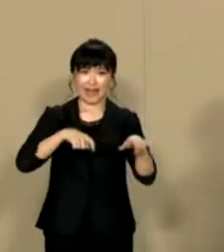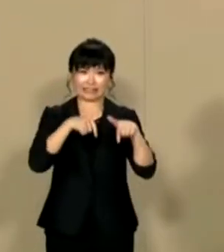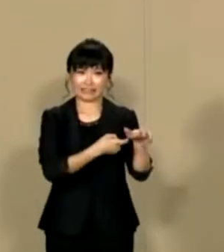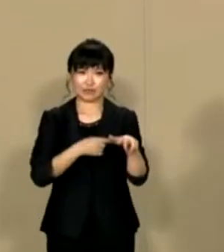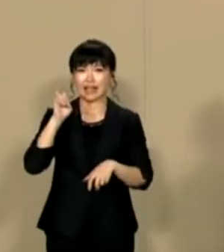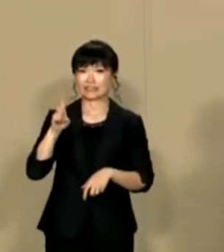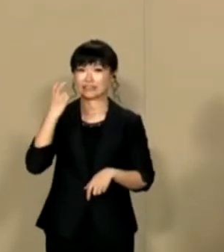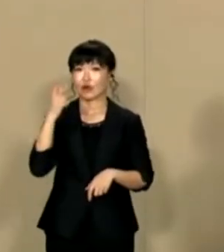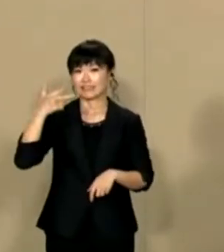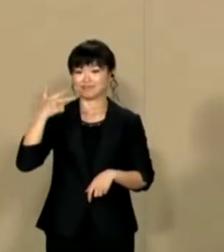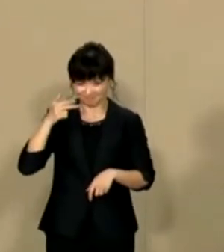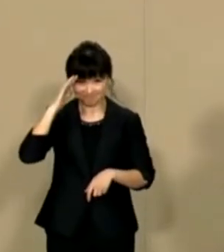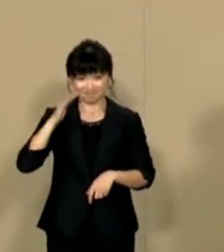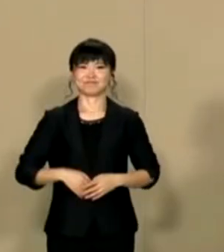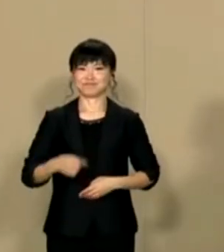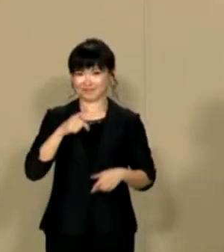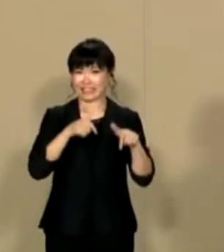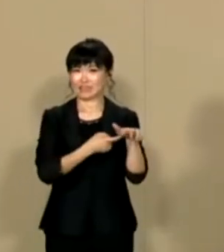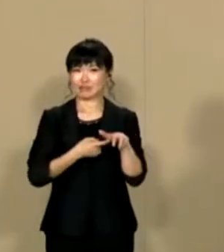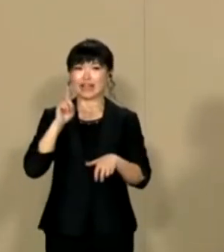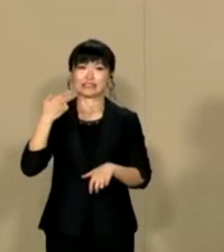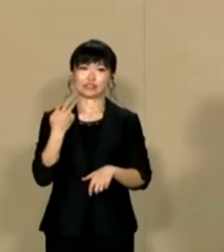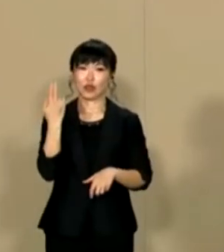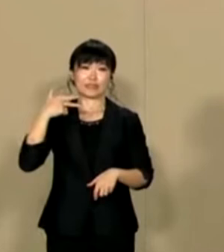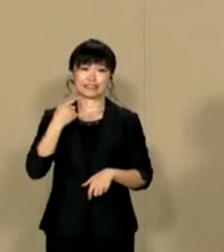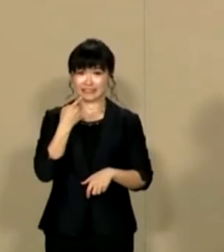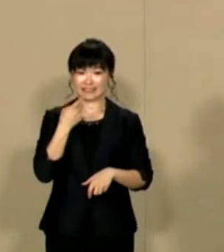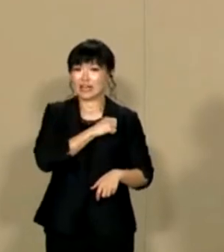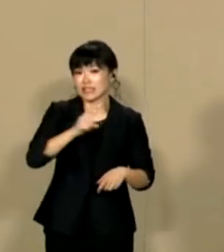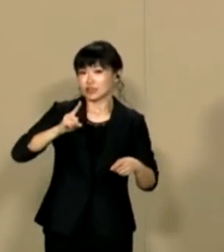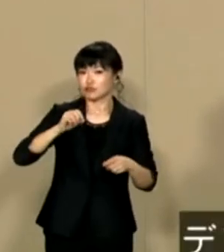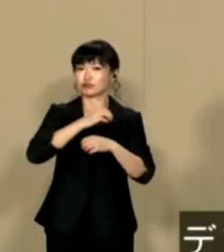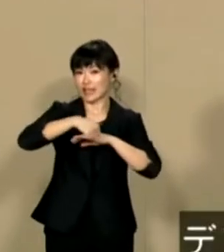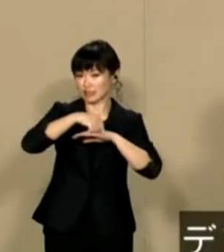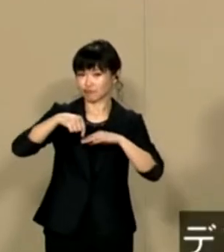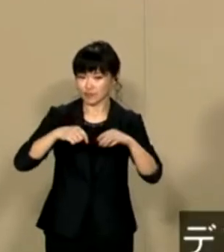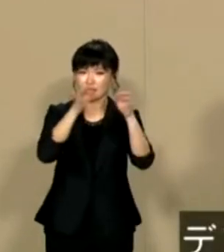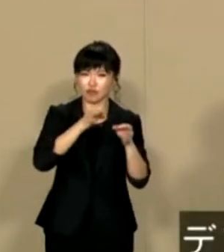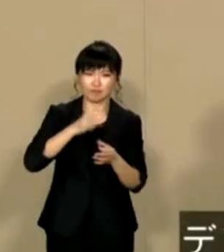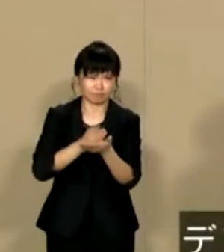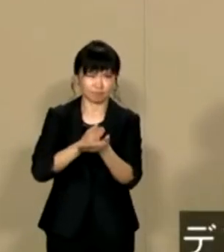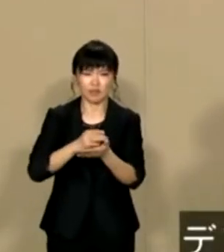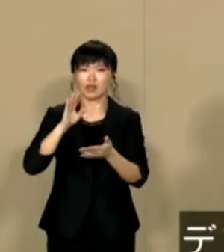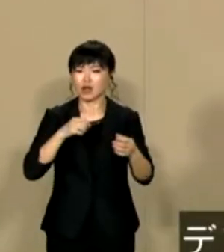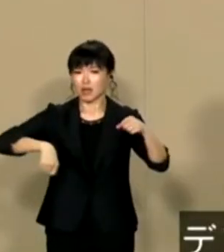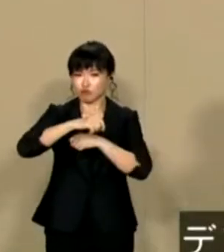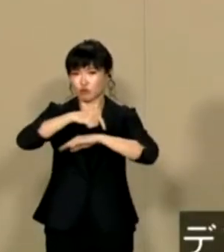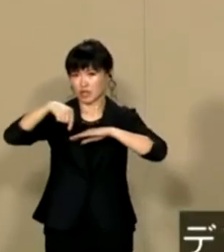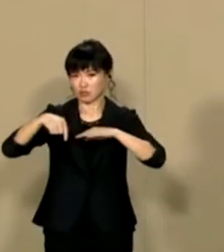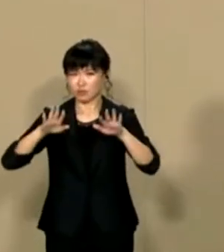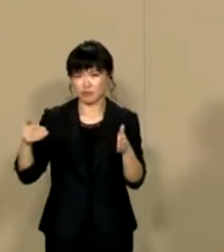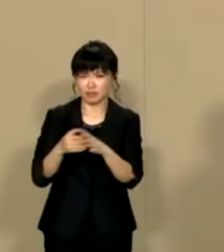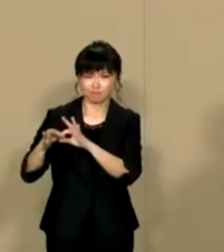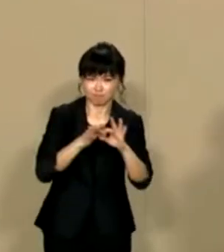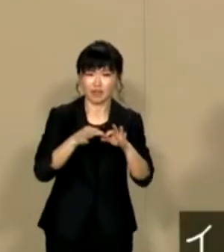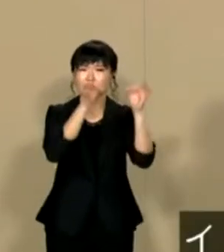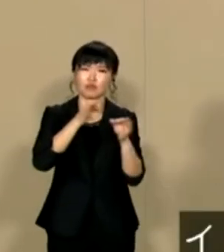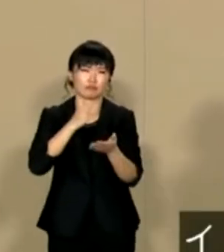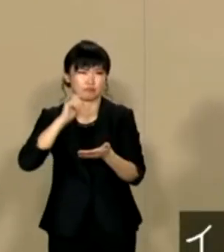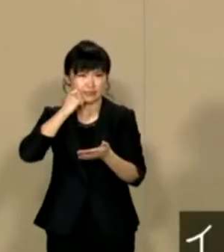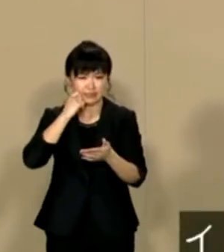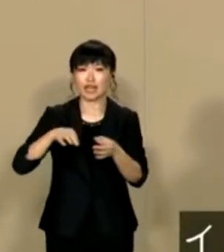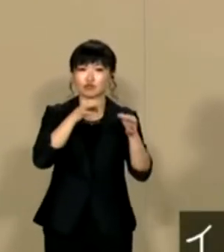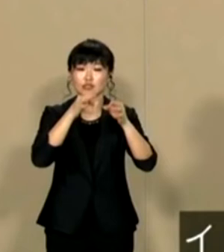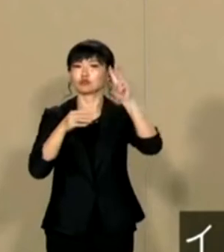西村人士です毎度西村人士政策部超積極財政でデレから脱却するデフレなどにインフレの対策という魔学の政策を何だにやってきたからデレから脱却できない